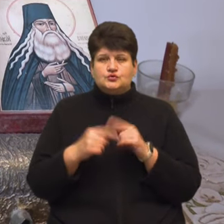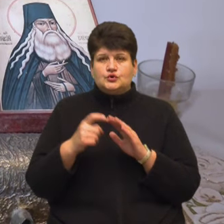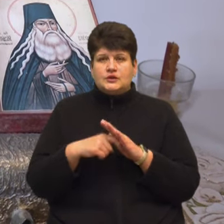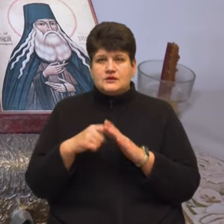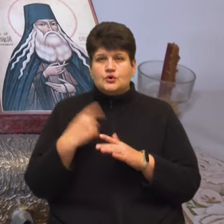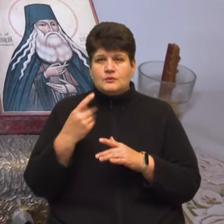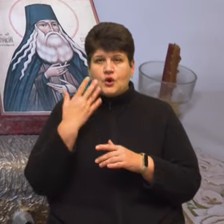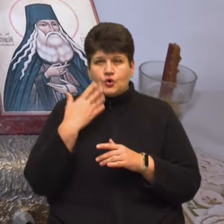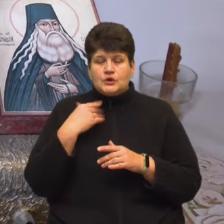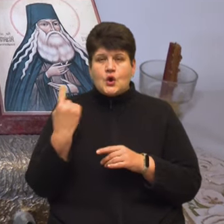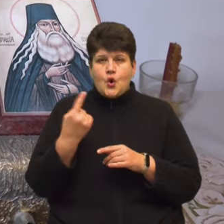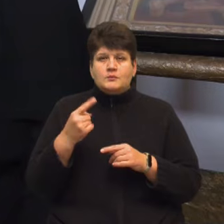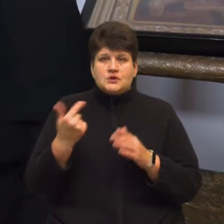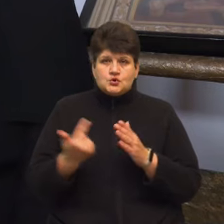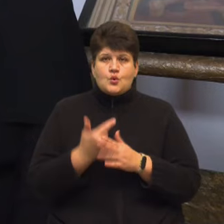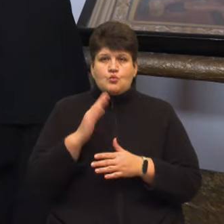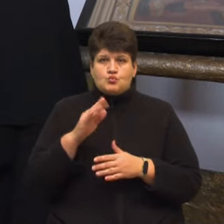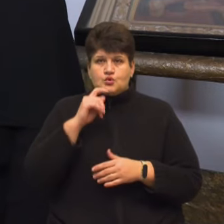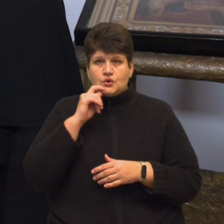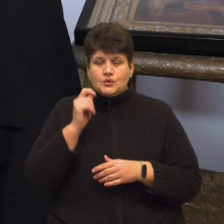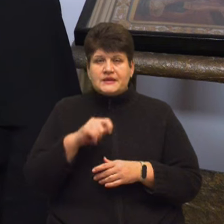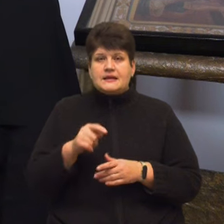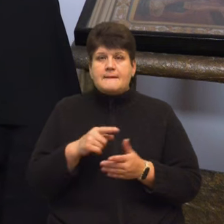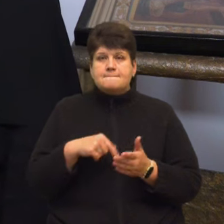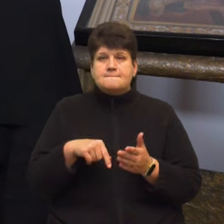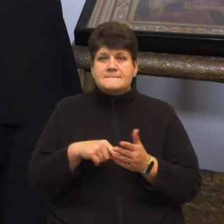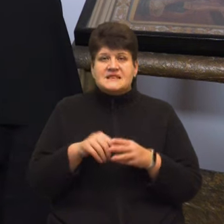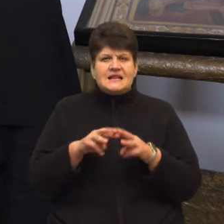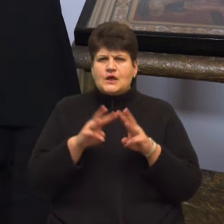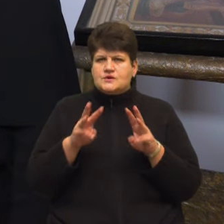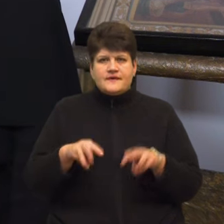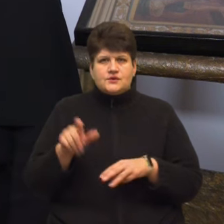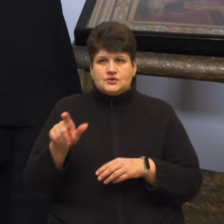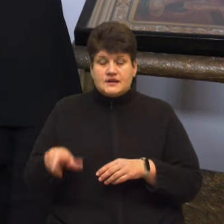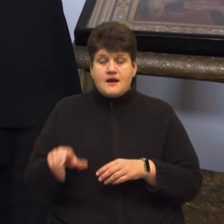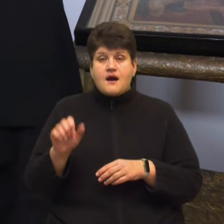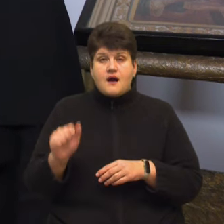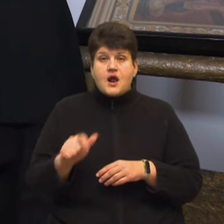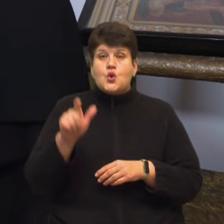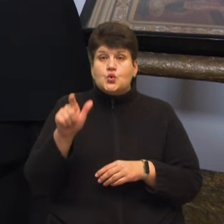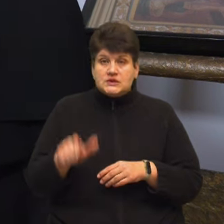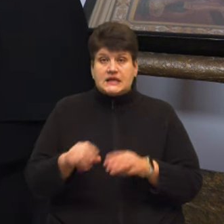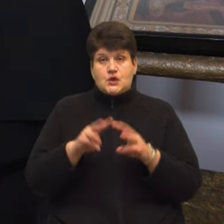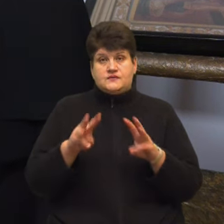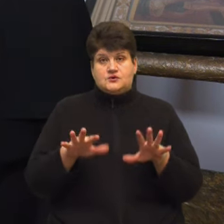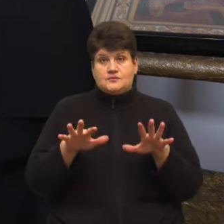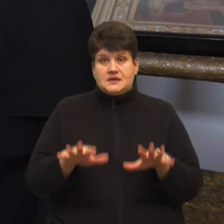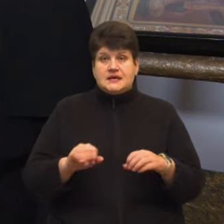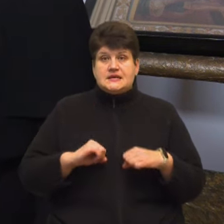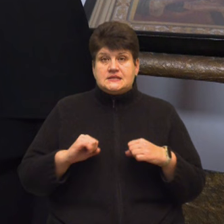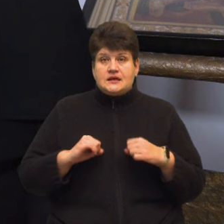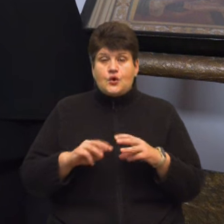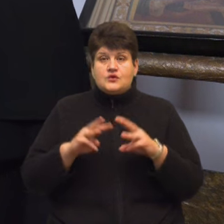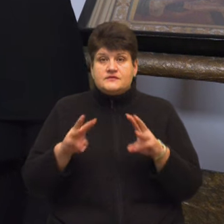область знову буде українською. Саме місце не освячує людину, а людина освячує місце. Я стараюся освячувати те